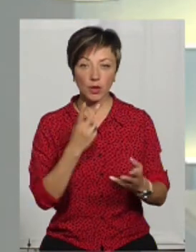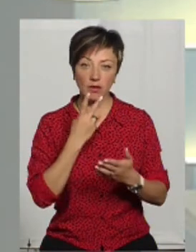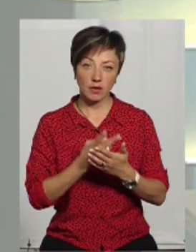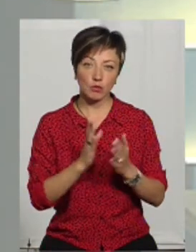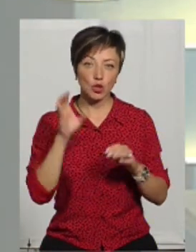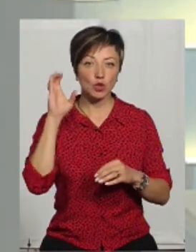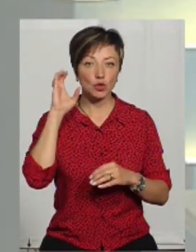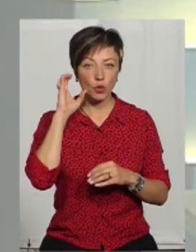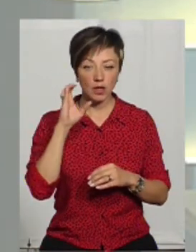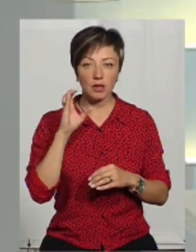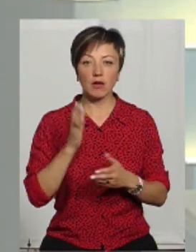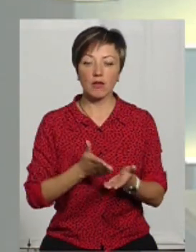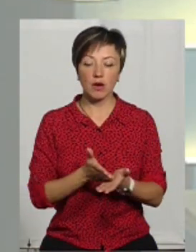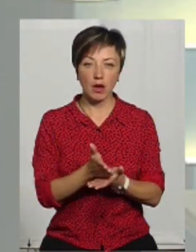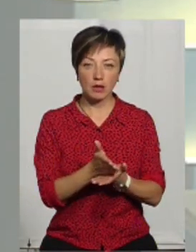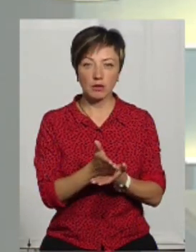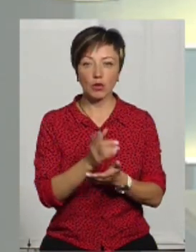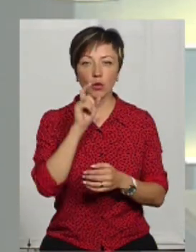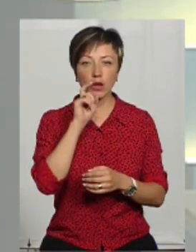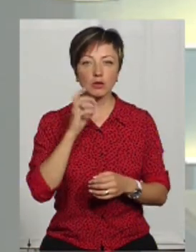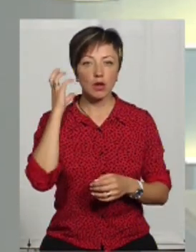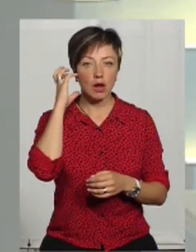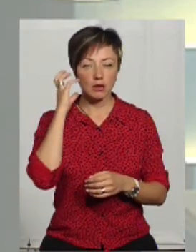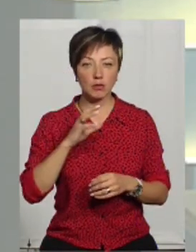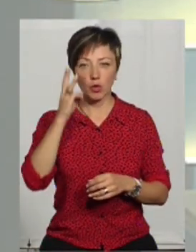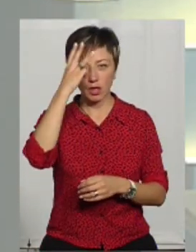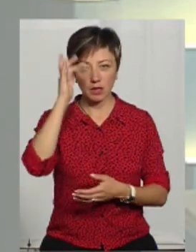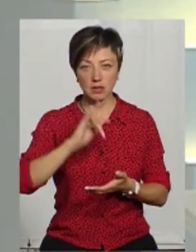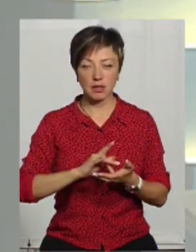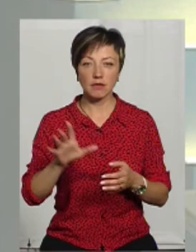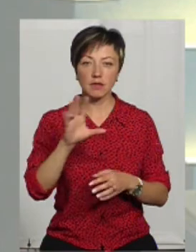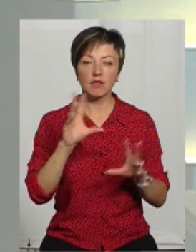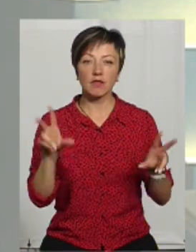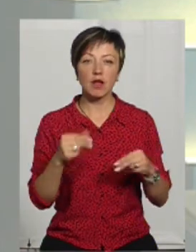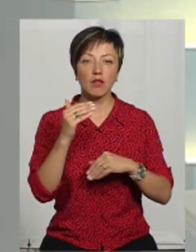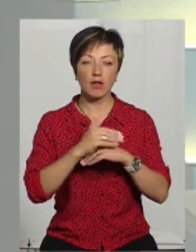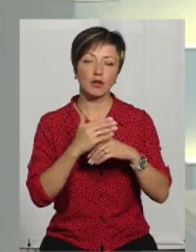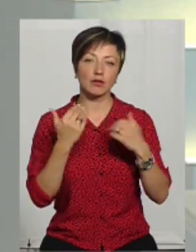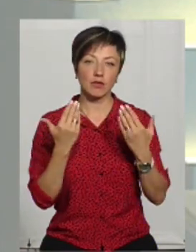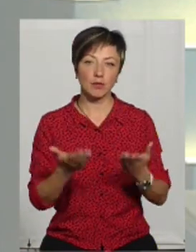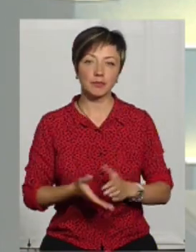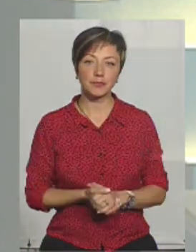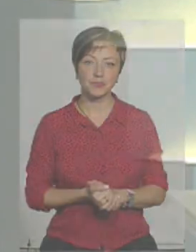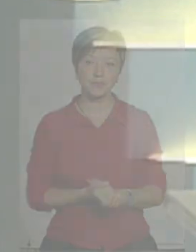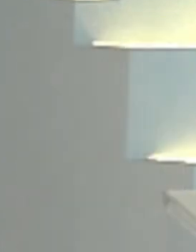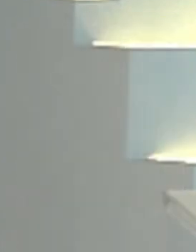дивився і буде слухати на українському радіо «Радіо Поділля Центр». Всім вдалого вечора. Нехай щастить!